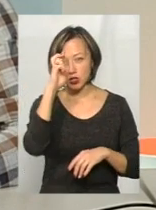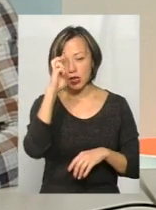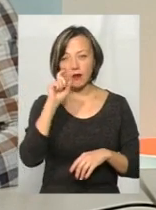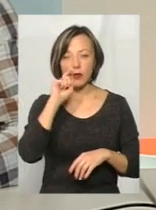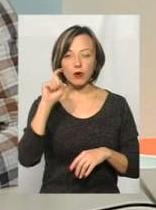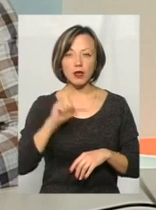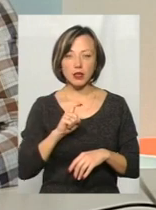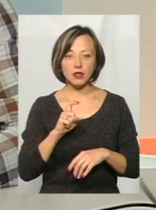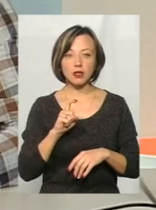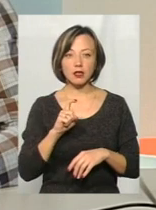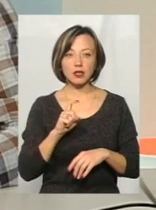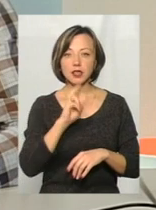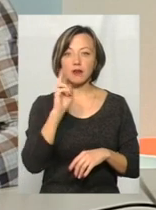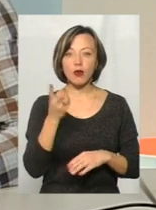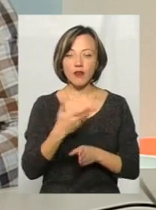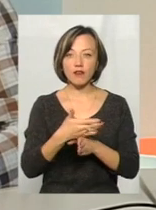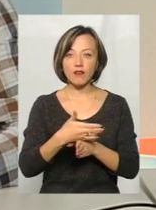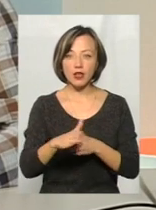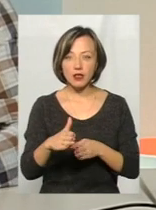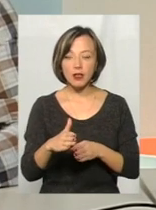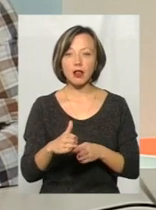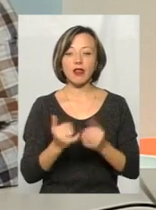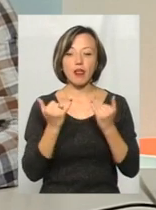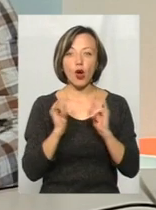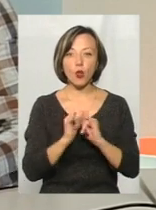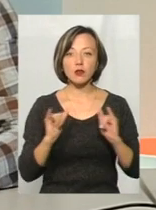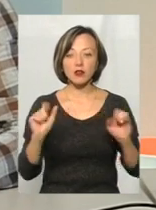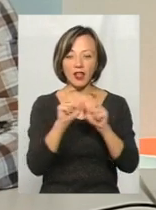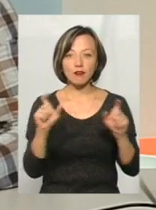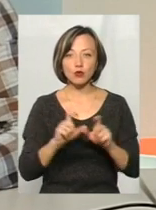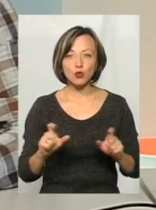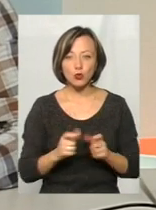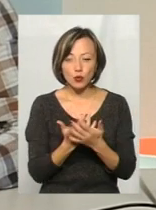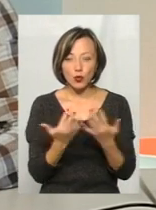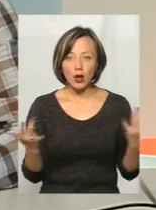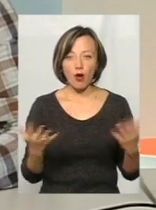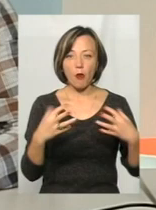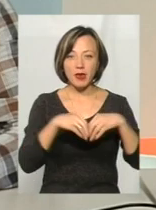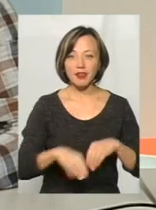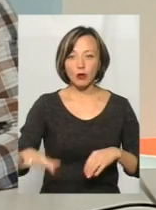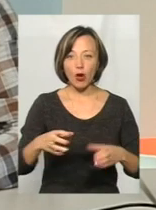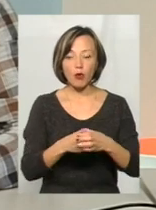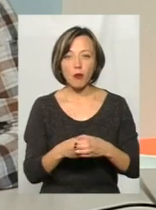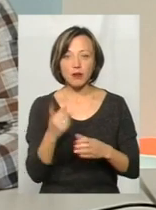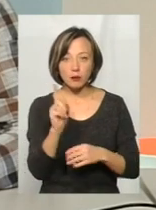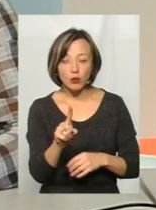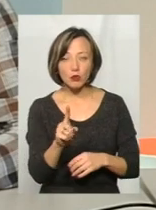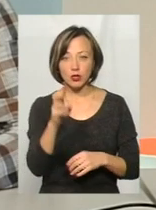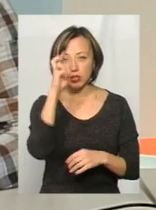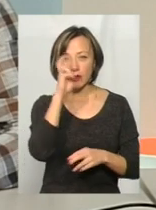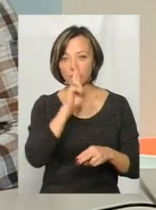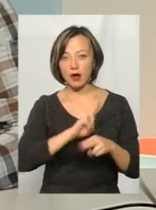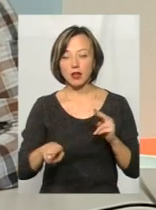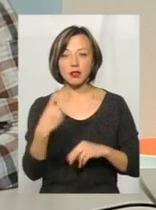Україна за два роки виділила в розвиток інфраструктури об'єднаних територіальних громад. Це при тому, що в цей час держава